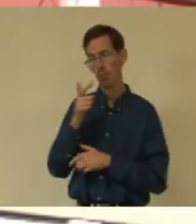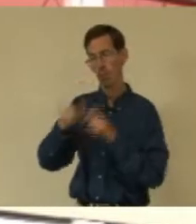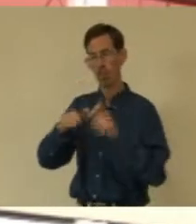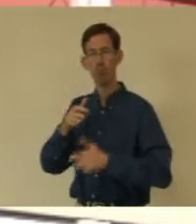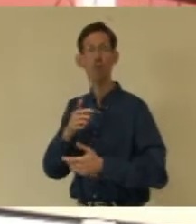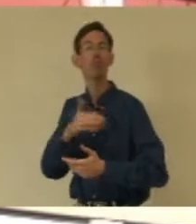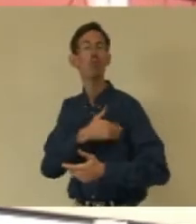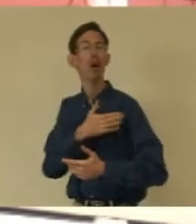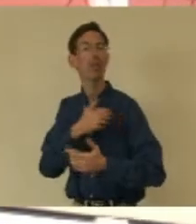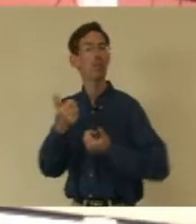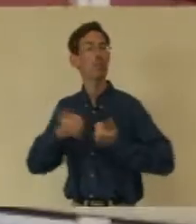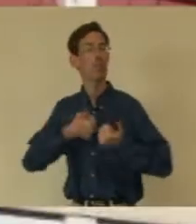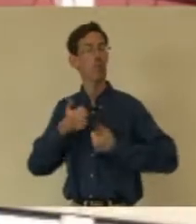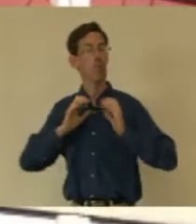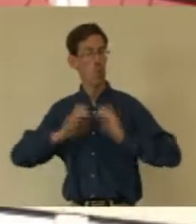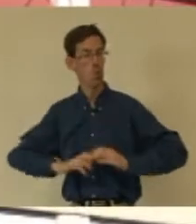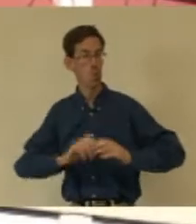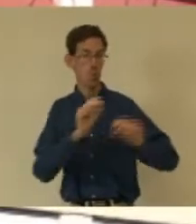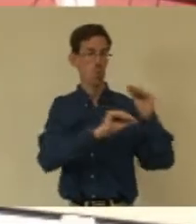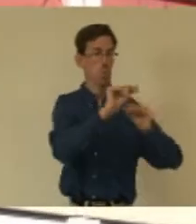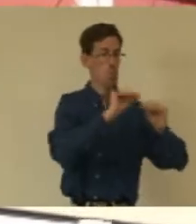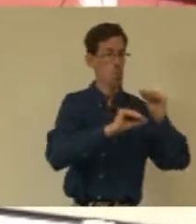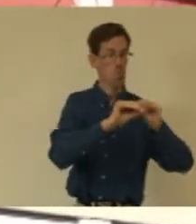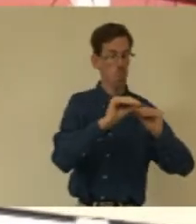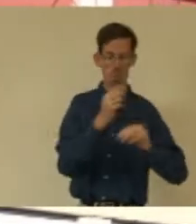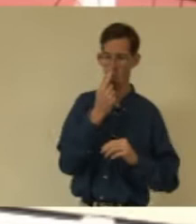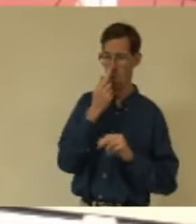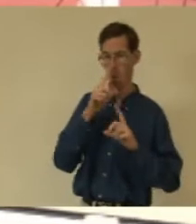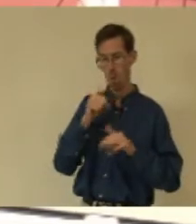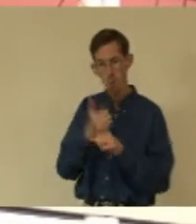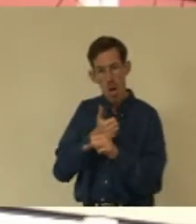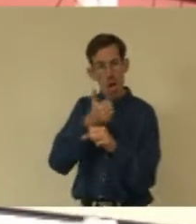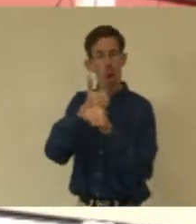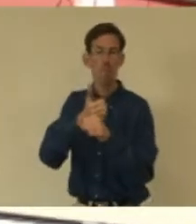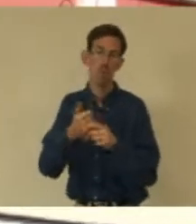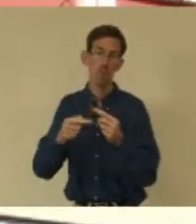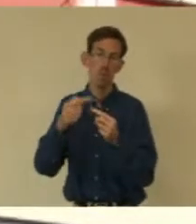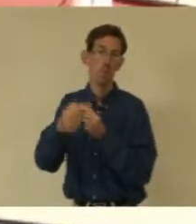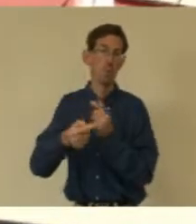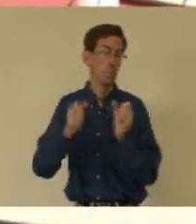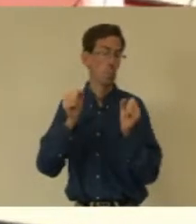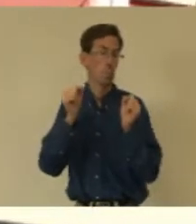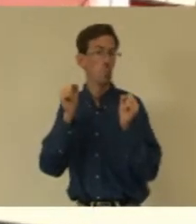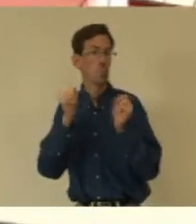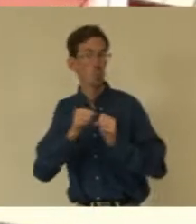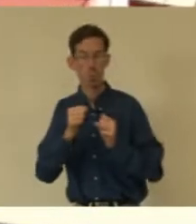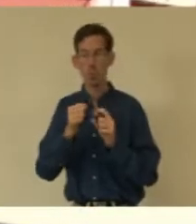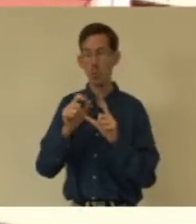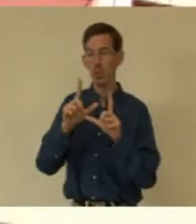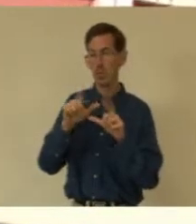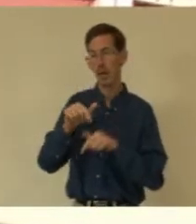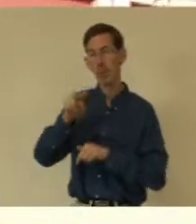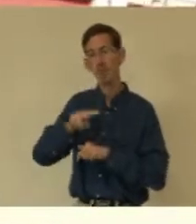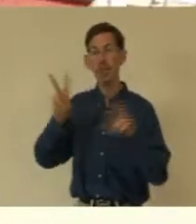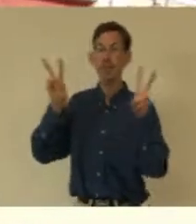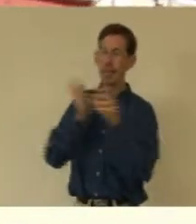entretenu par les agents du collège. Et puis nous, on estime que l'an prochain, on aura probablement l'opportunité d'installer